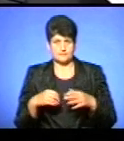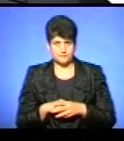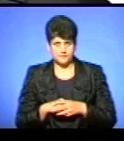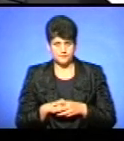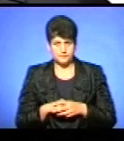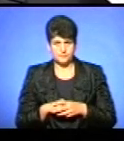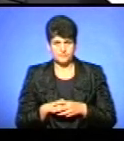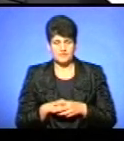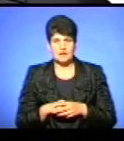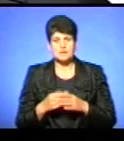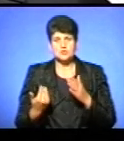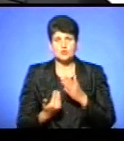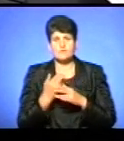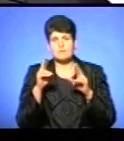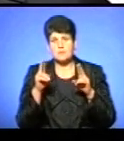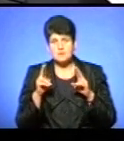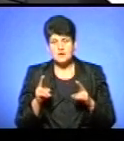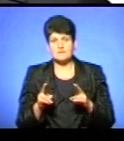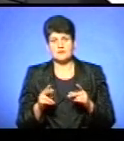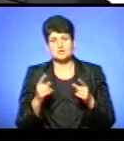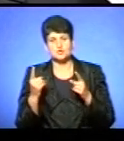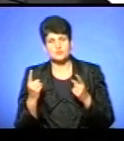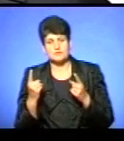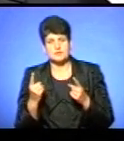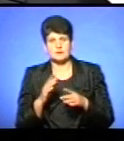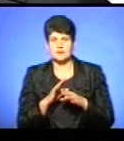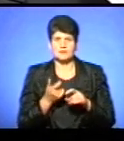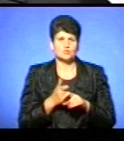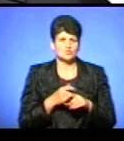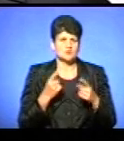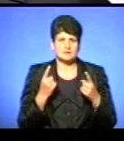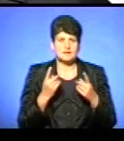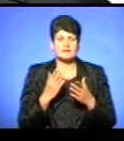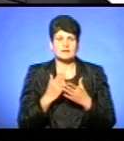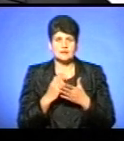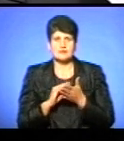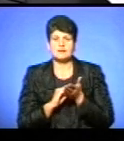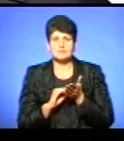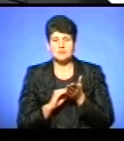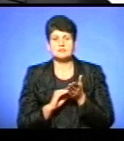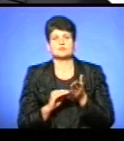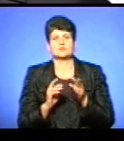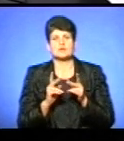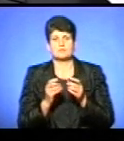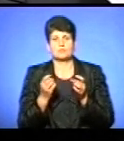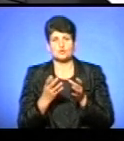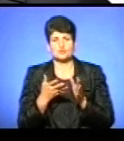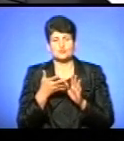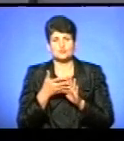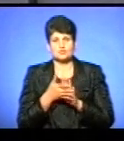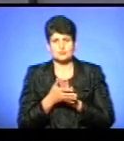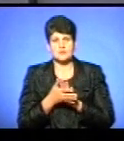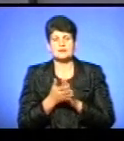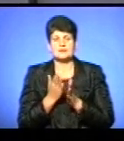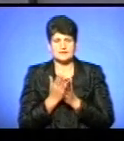дуже важливо, ми знаємо, що згідно нових правил, суттєве і не суттєве вже не буде визначати патрульний, а є певні правила, де йому буде простіше зорієнтуватися,